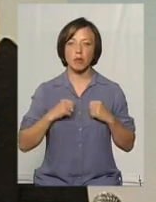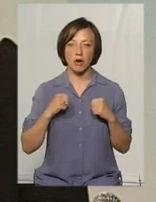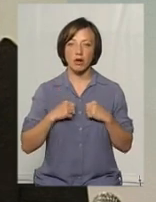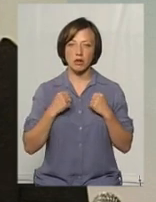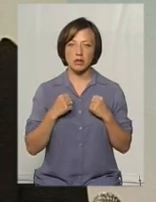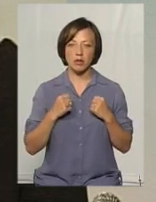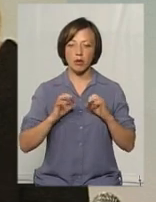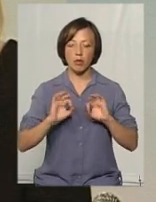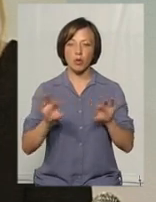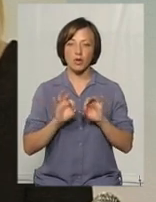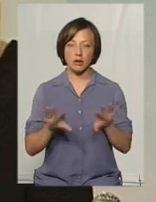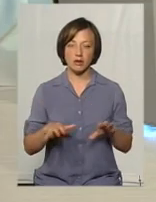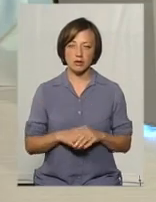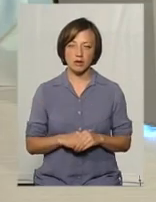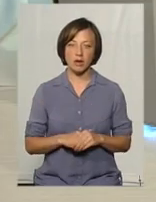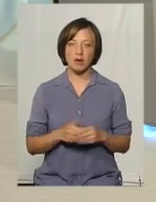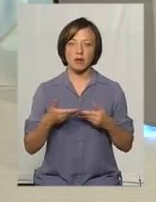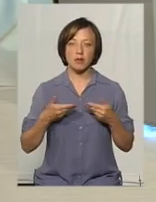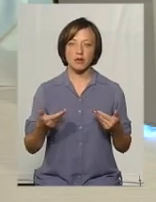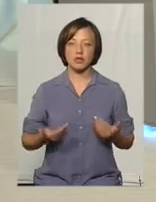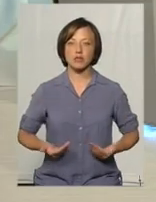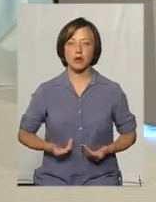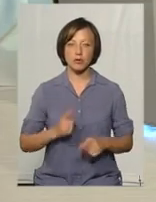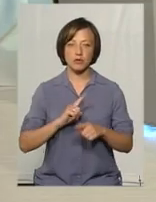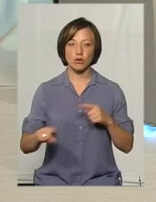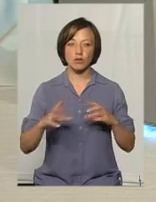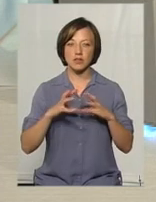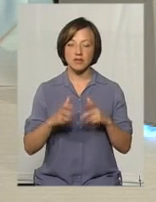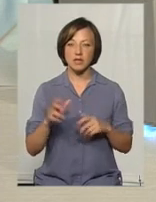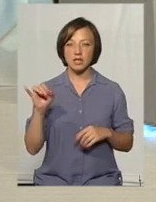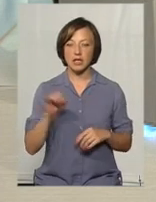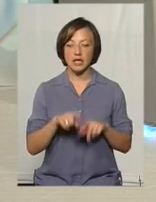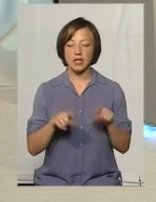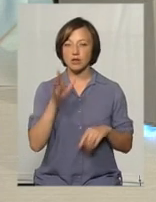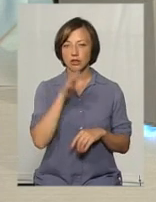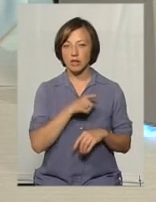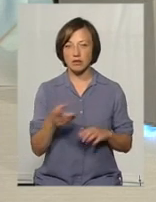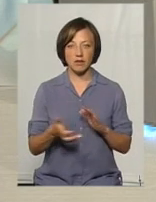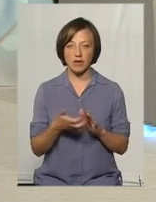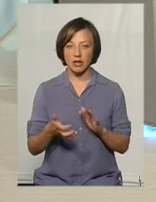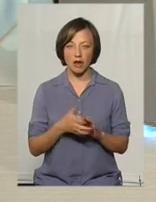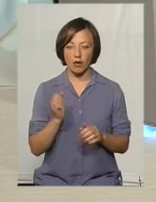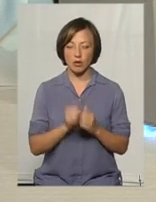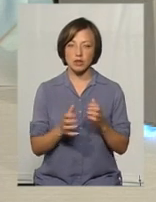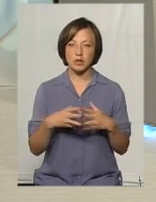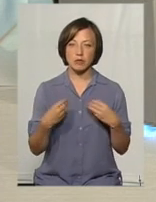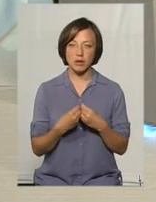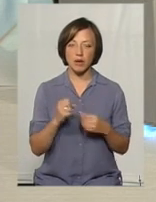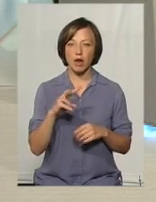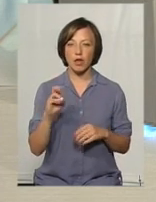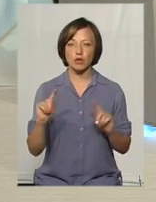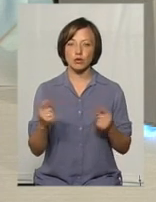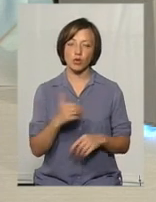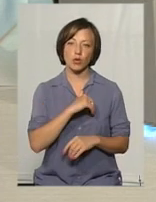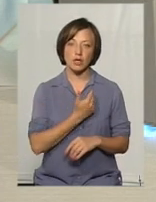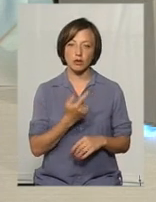Намагатися поділитися. Ми зазвичай живемо в швидкому світі, і дещо часу, мабуть, не вистачає в кожній сім'ї. Але дуже б